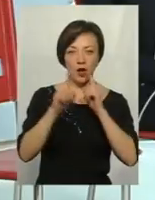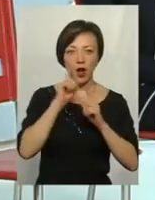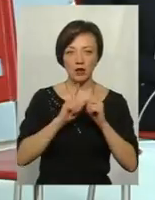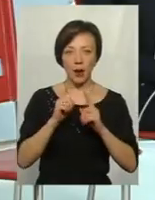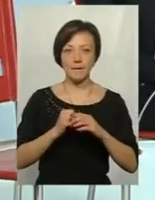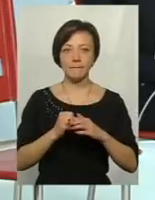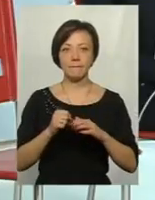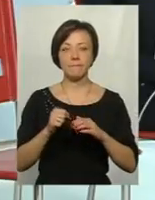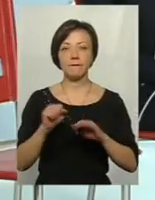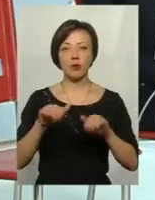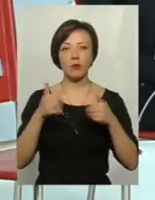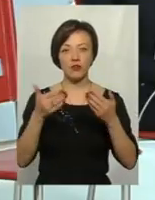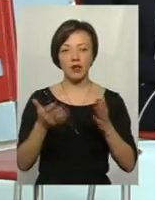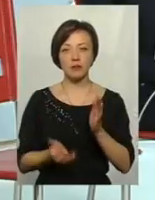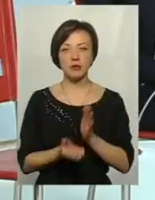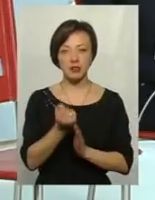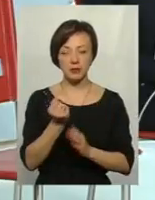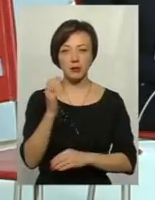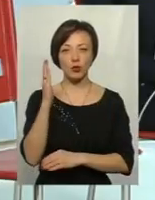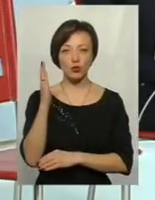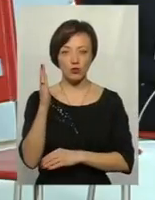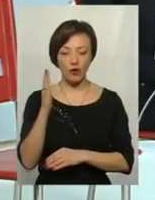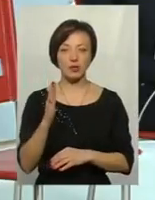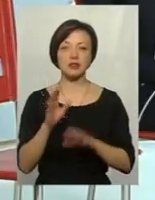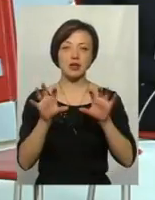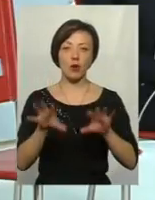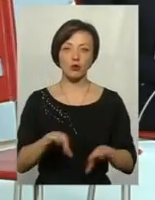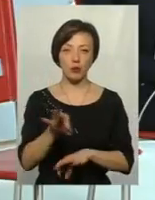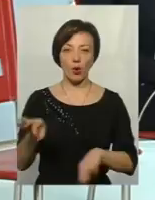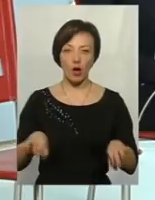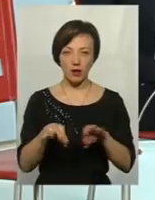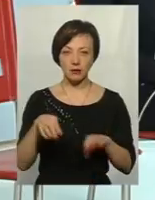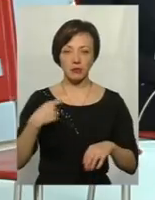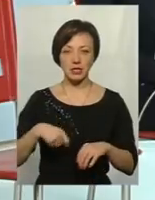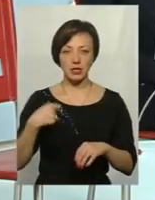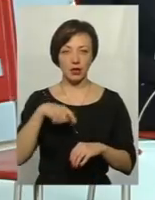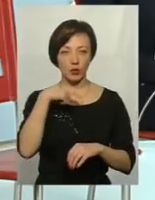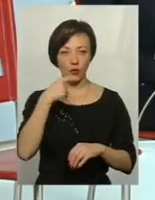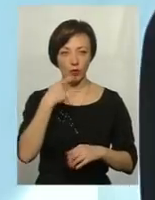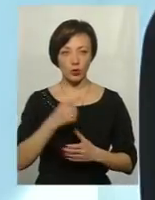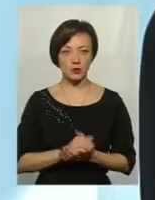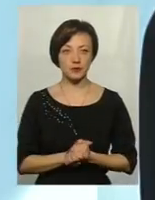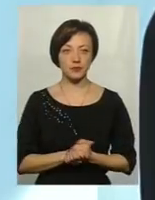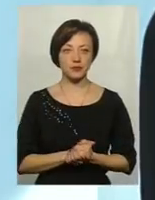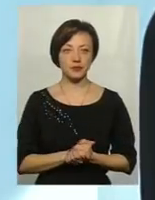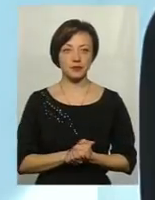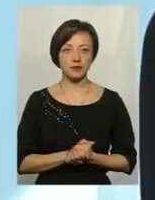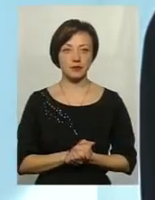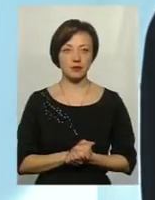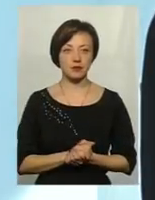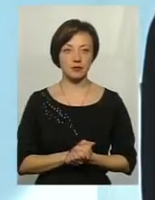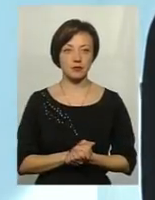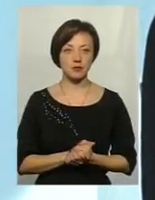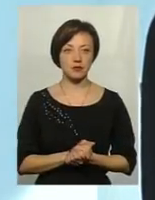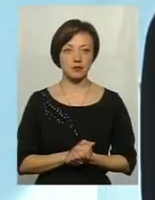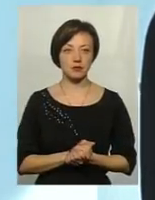міська рада пропонувала підтримати, проголосувати законопроект, про який йдеться в тому коментарі, який ми щойно